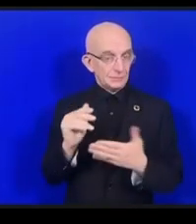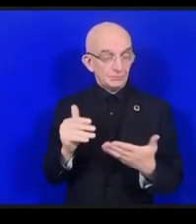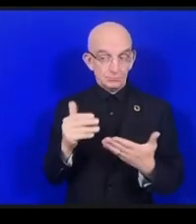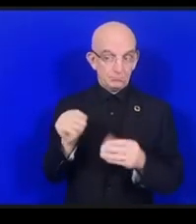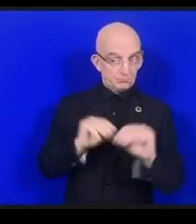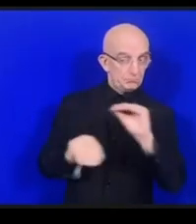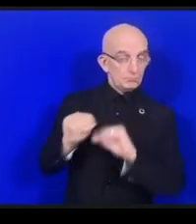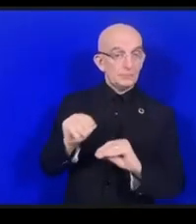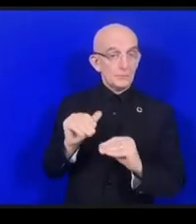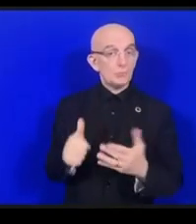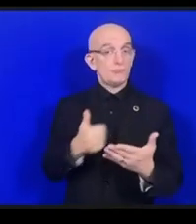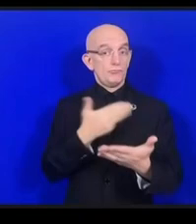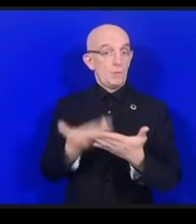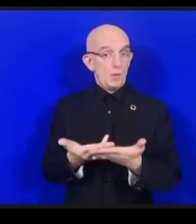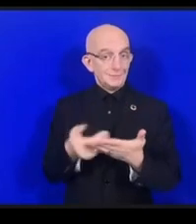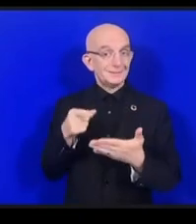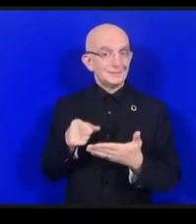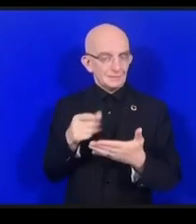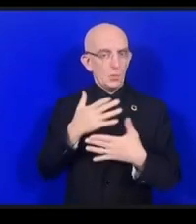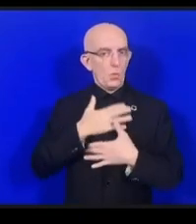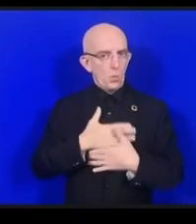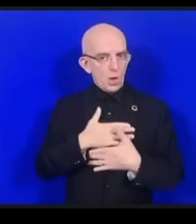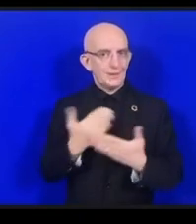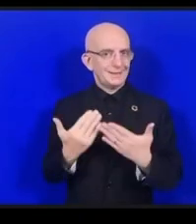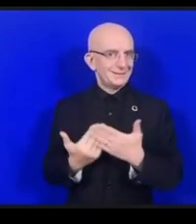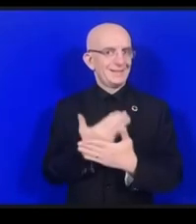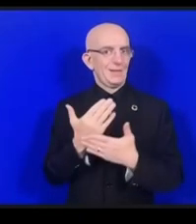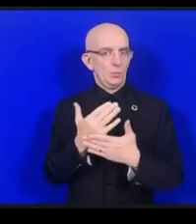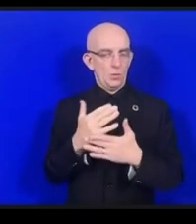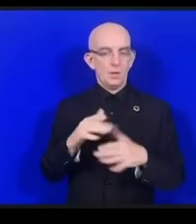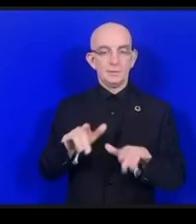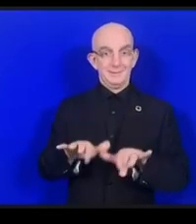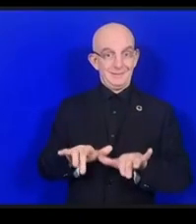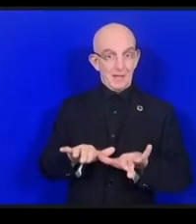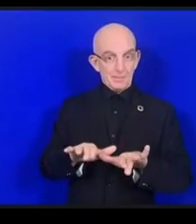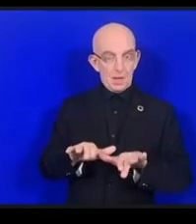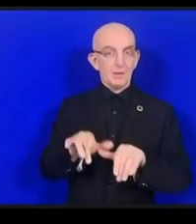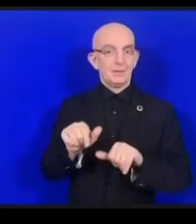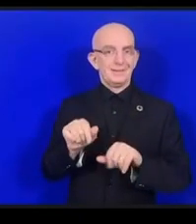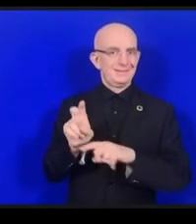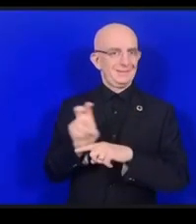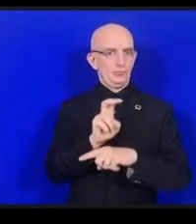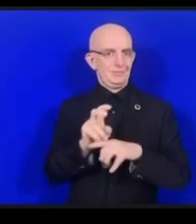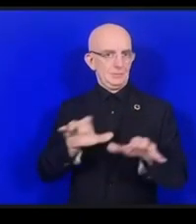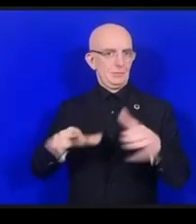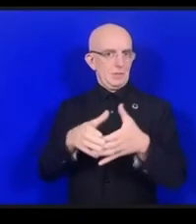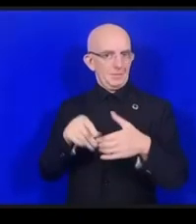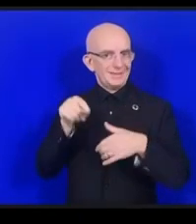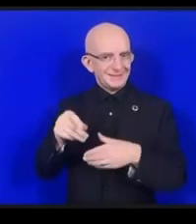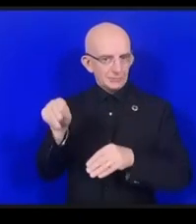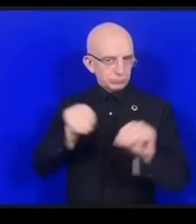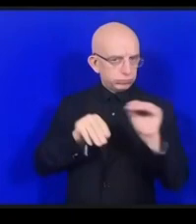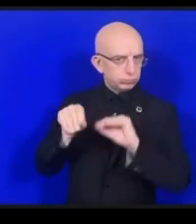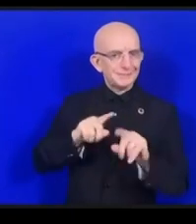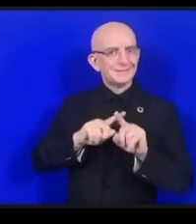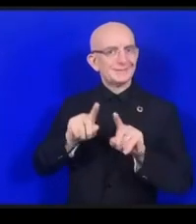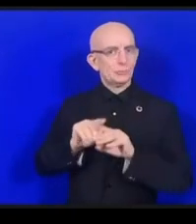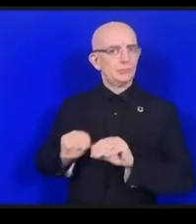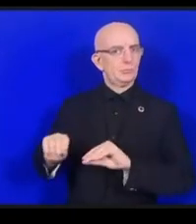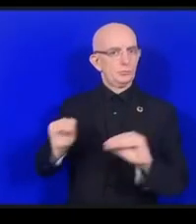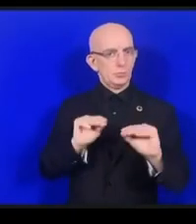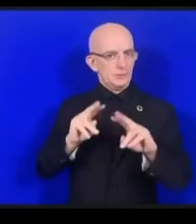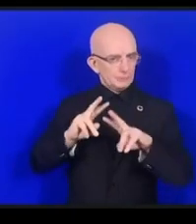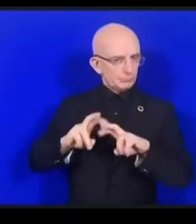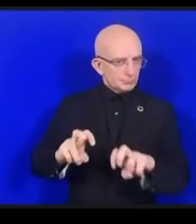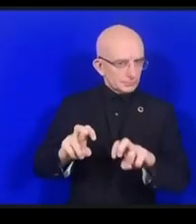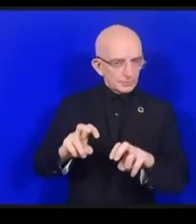をまとめてそしてこのような検討をするつまり何らかのレポジトリをサイバーセキュリテの標